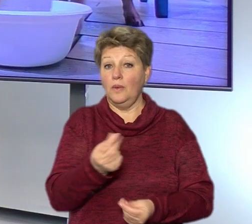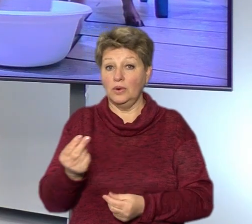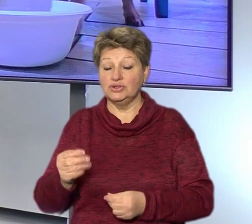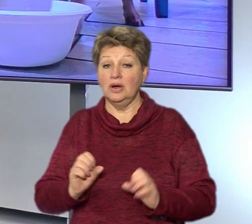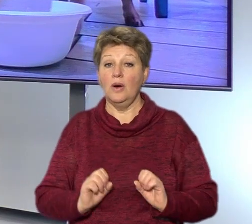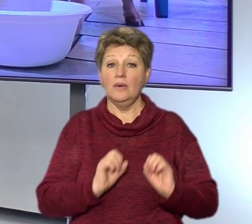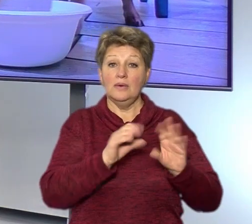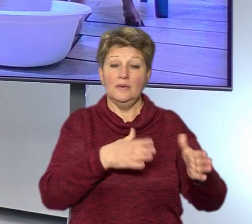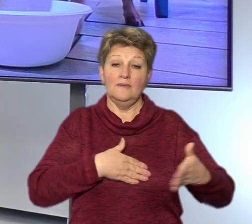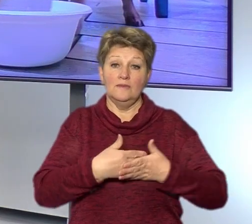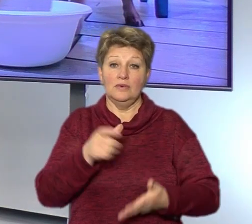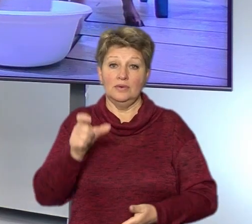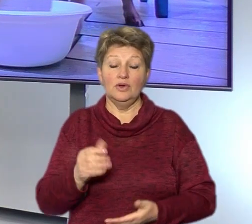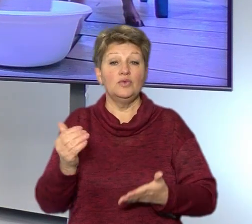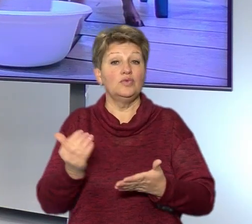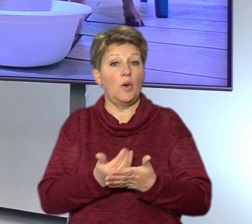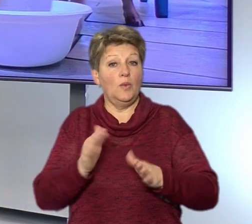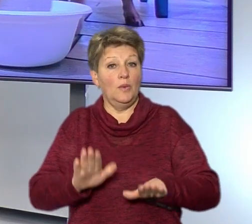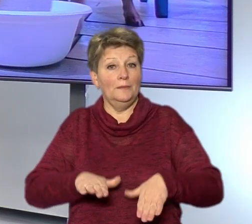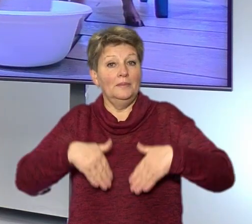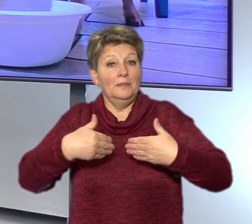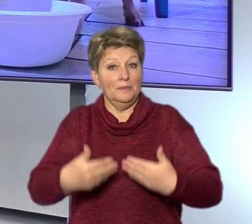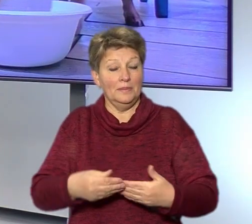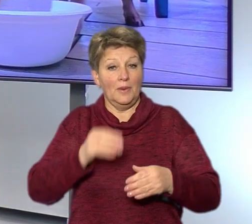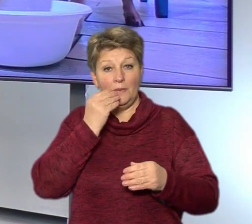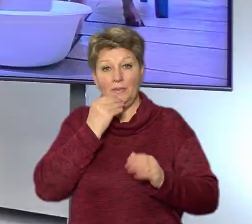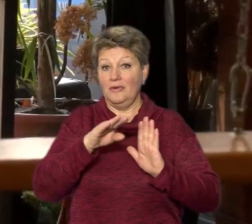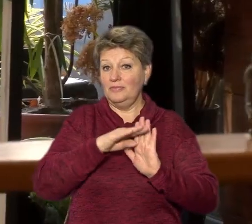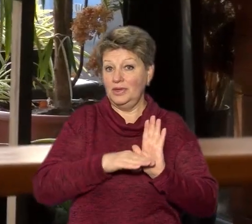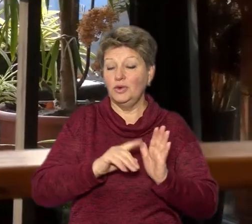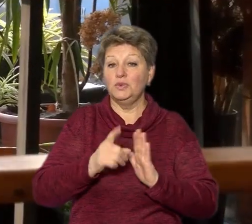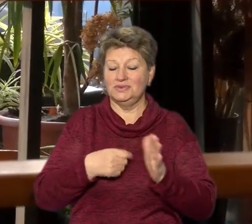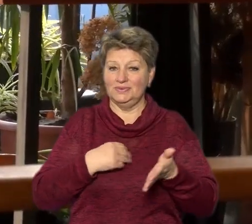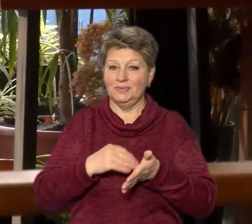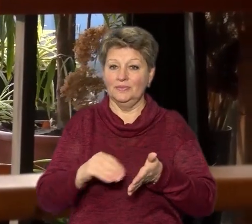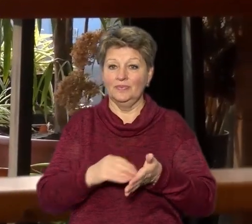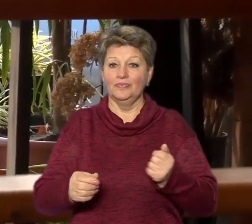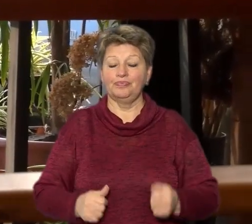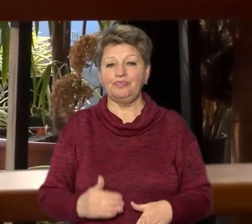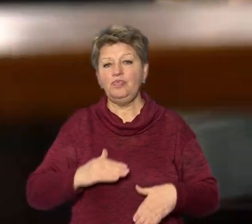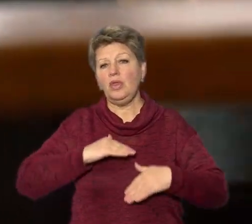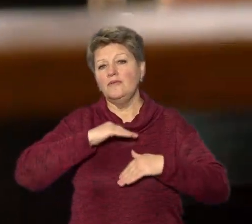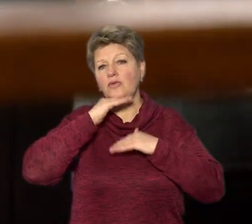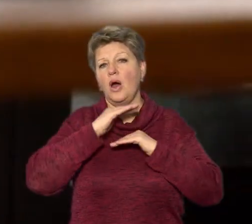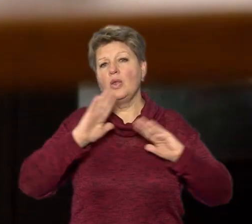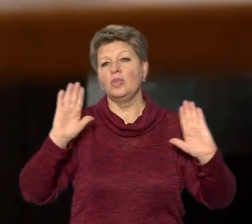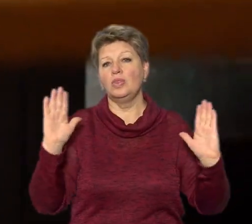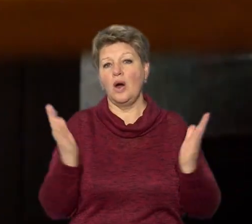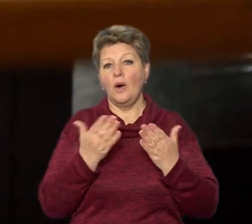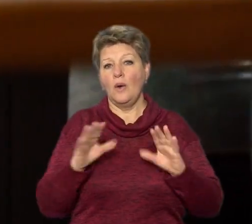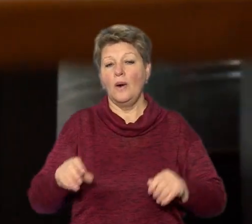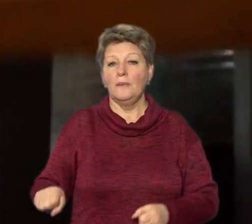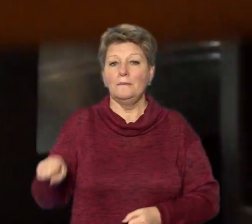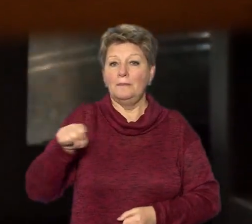волонтерам. Про нову позицію в меню дізнавалася Наталія Черкашенко. Вдосталь нагулявшись, каже пані Ірина, заводить